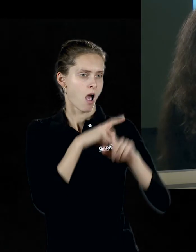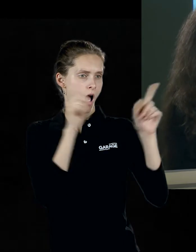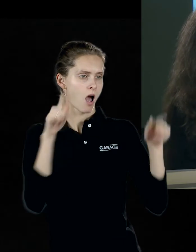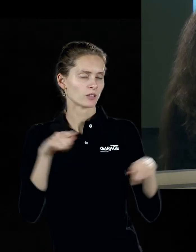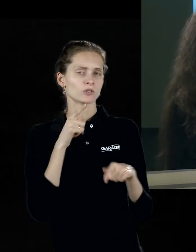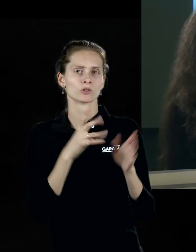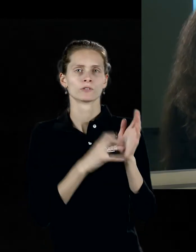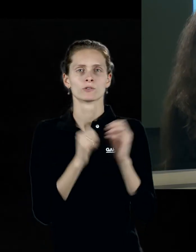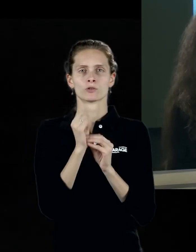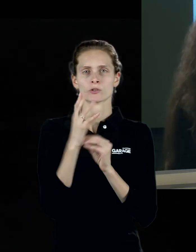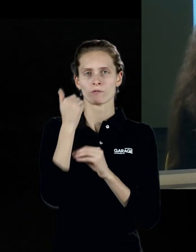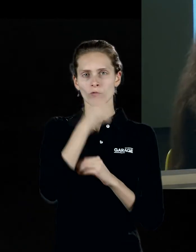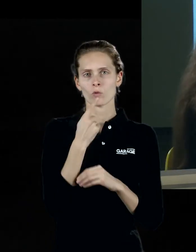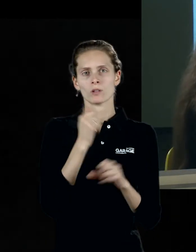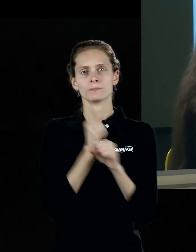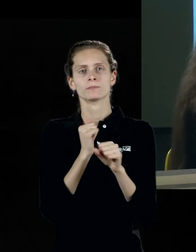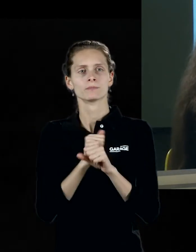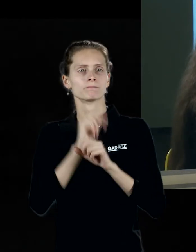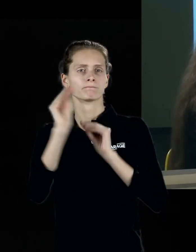которые построены как витражи,